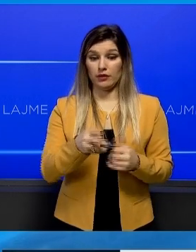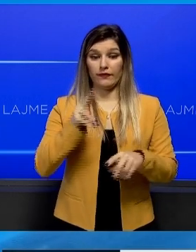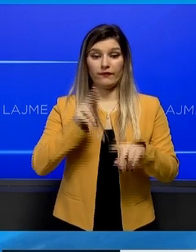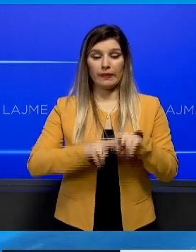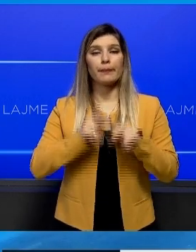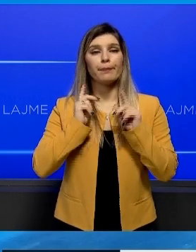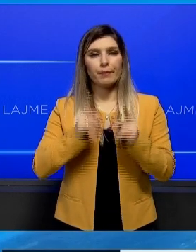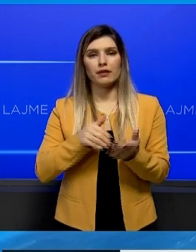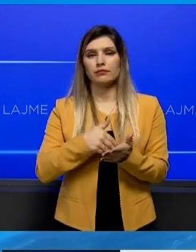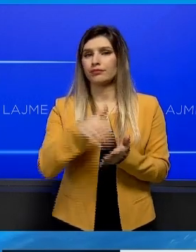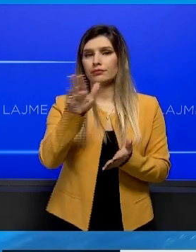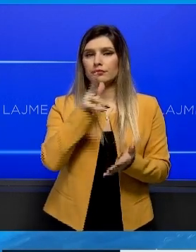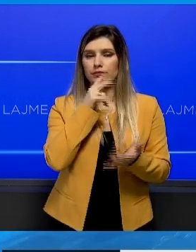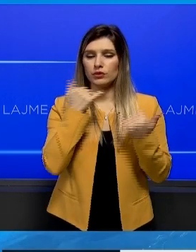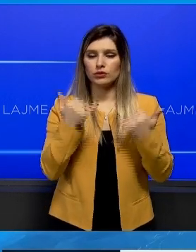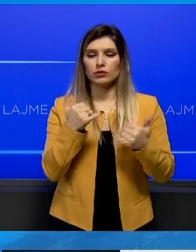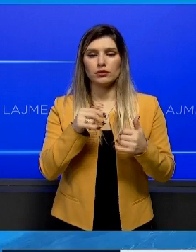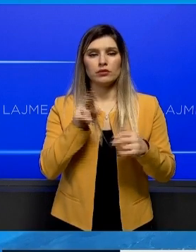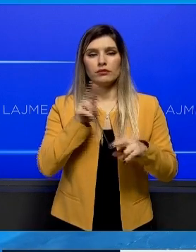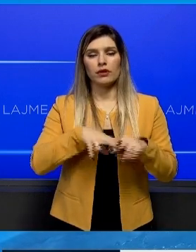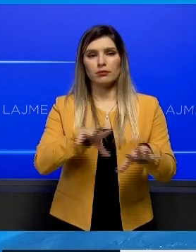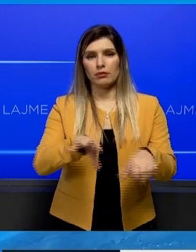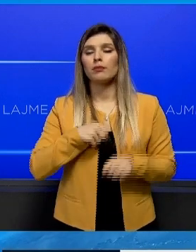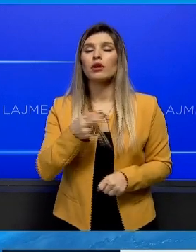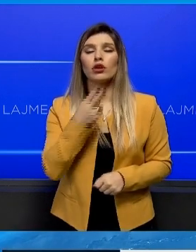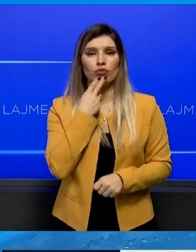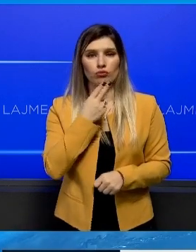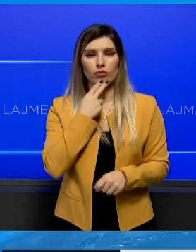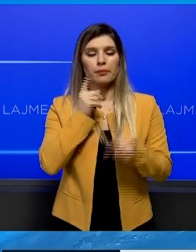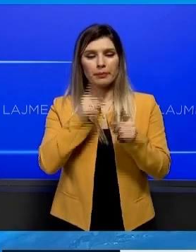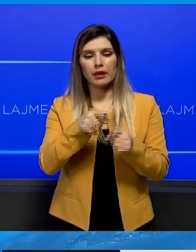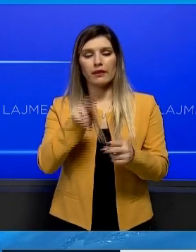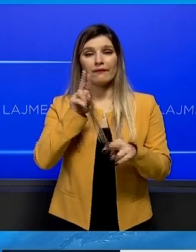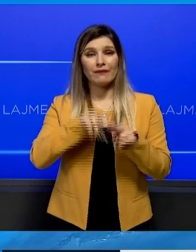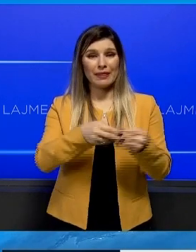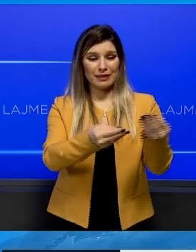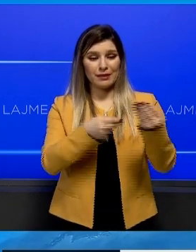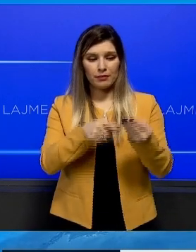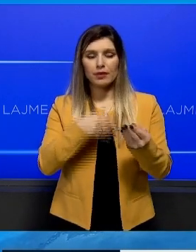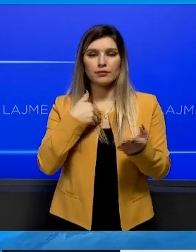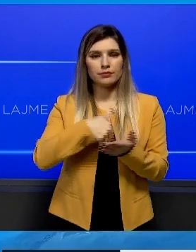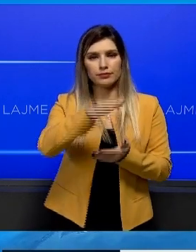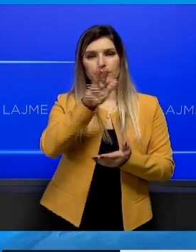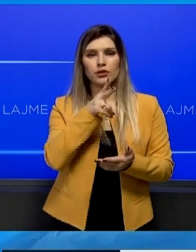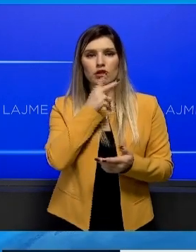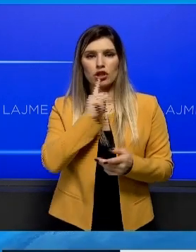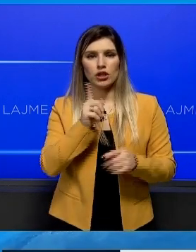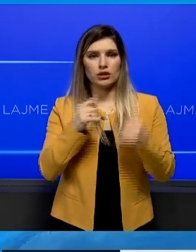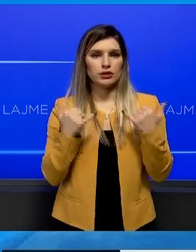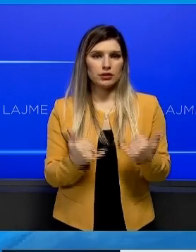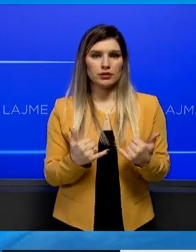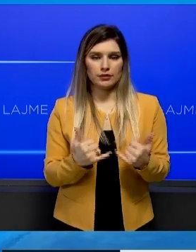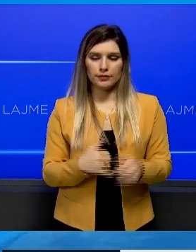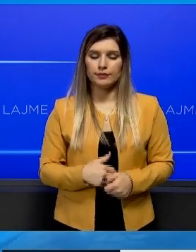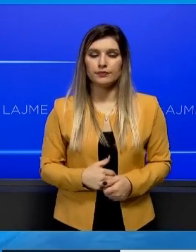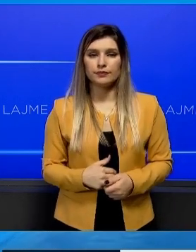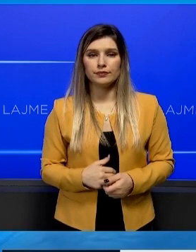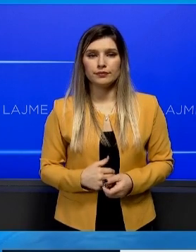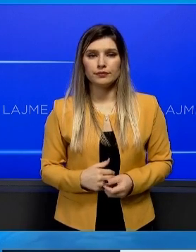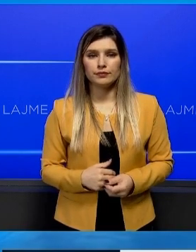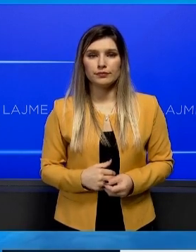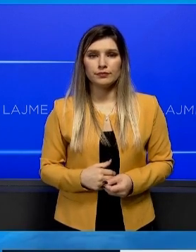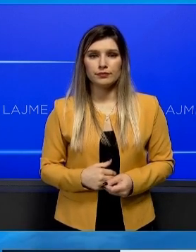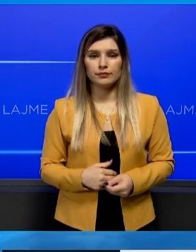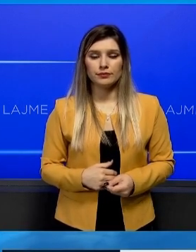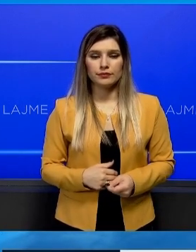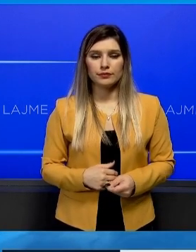të anullohet sëtë. Pra pa përfundu kësë ansë, ky vendim i zyre sërës regulatorit e energjisë të përfundoj të anullohet sëtë. Tash sa